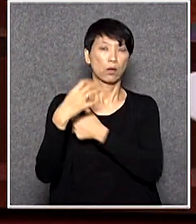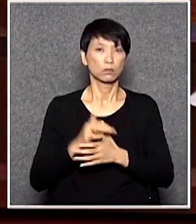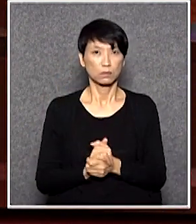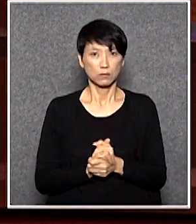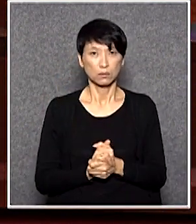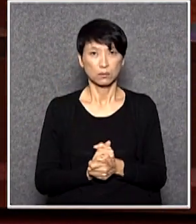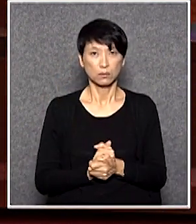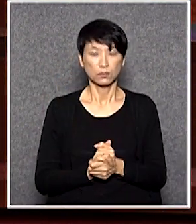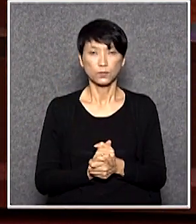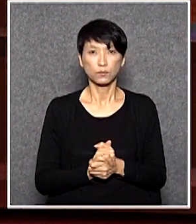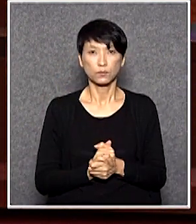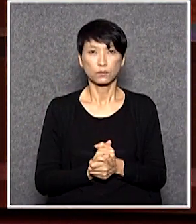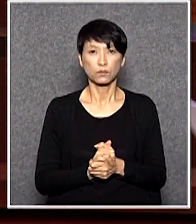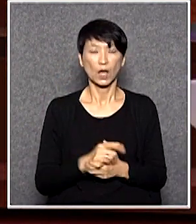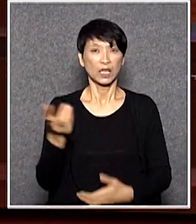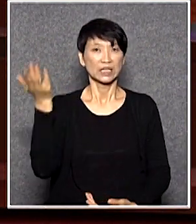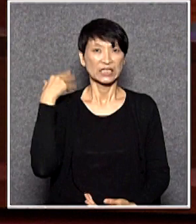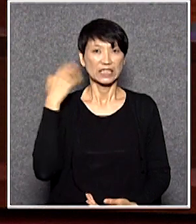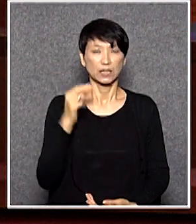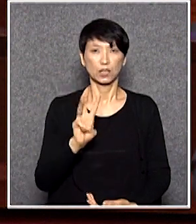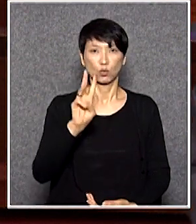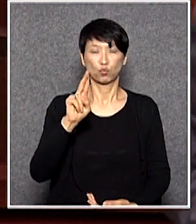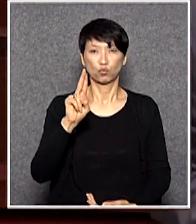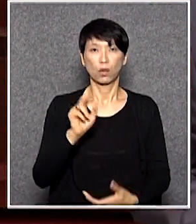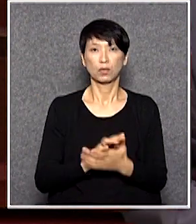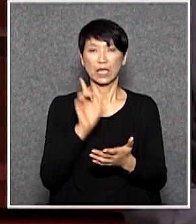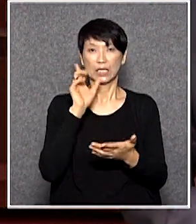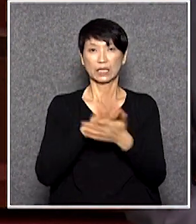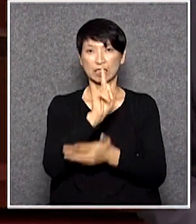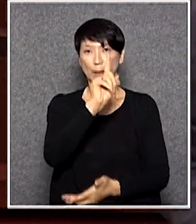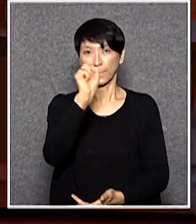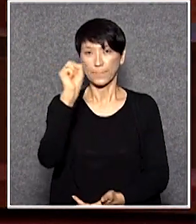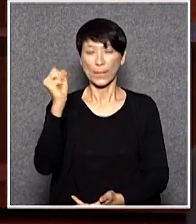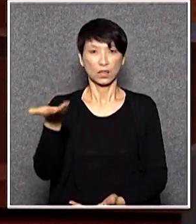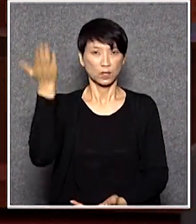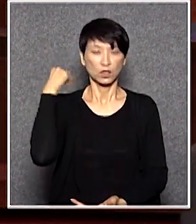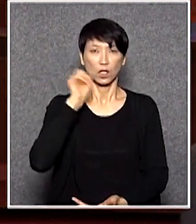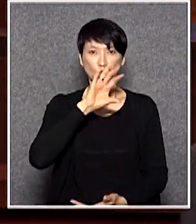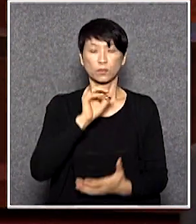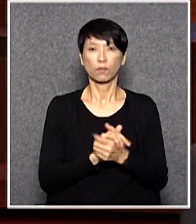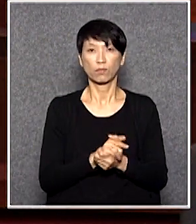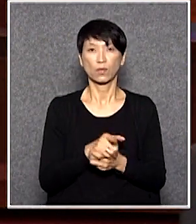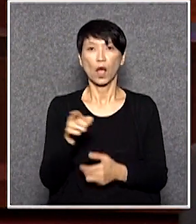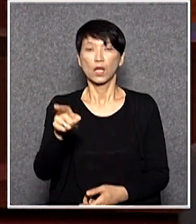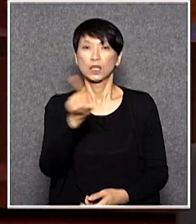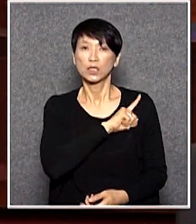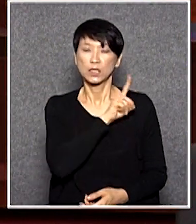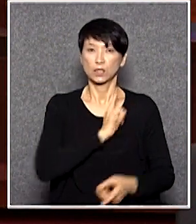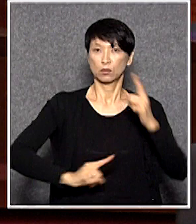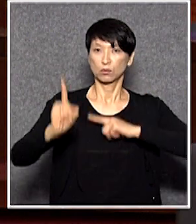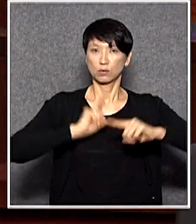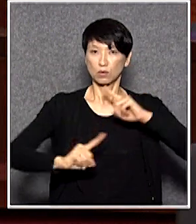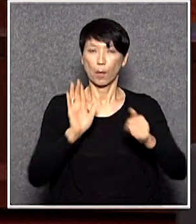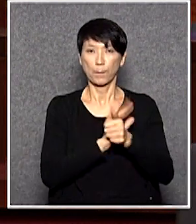引用回當年胡適差不多八年前說的話憎你們個人的自由便是為